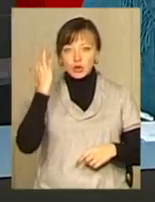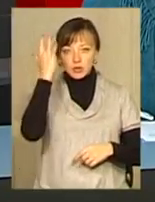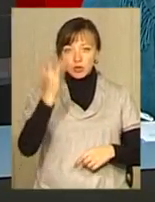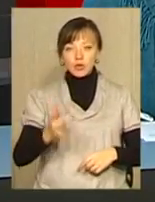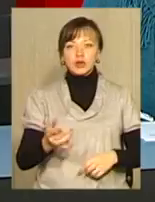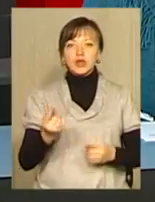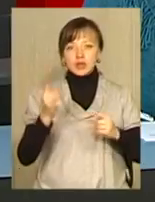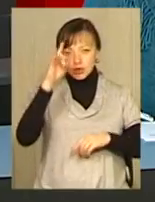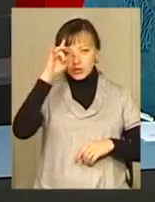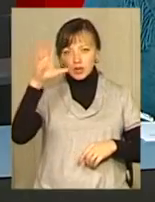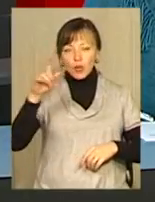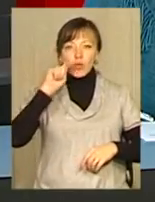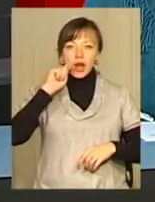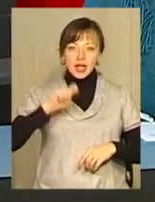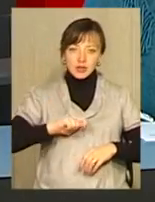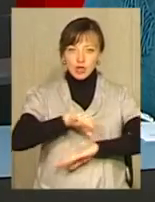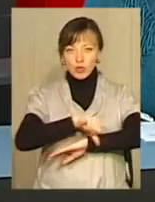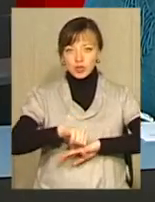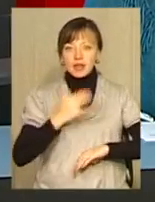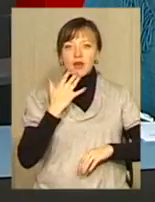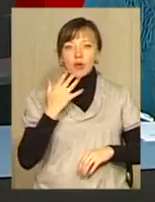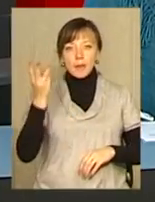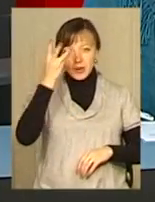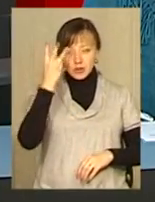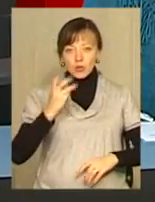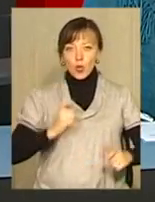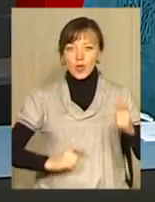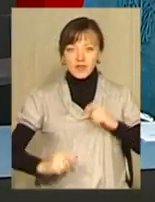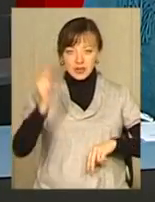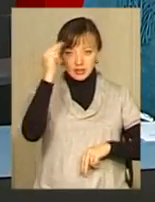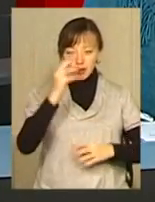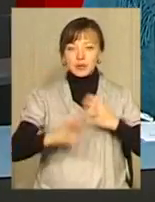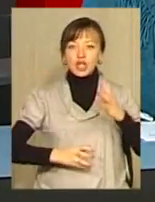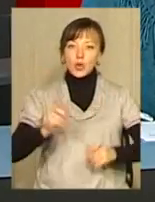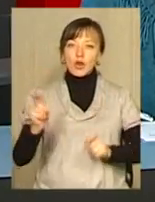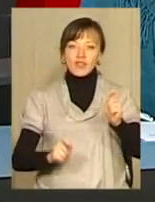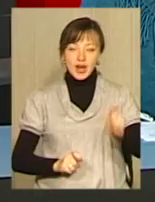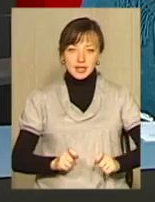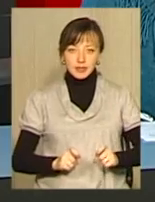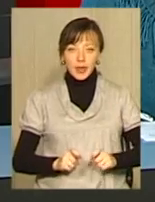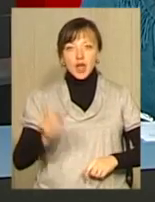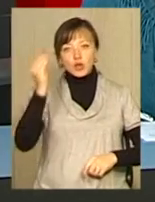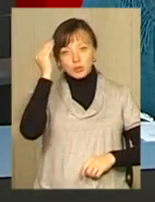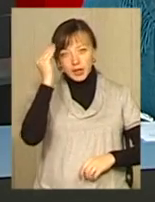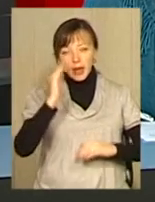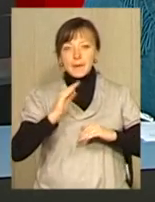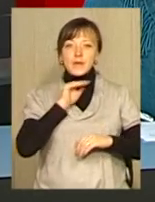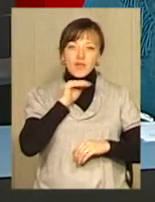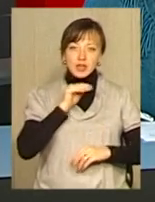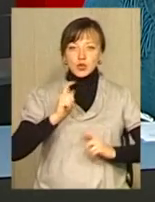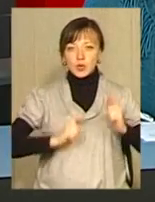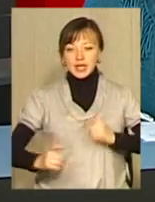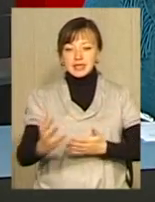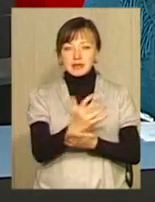української та ближньо-зарубіжної науки в Хмельницькому національному університеті на міжнародній конференції. Думки професорів і студентів